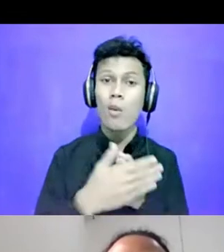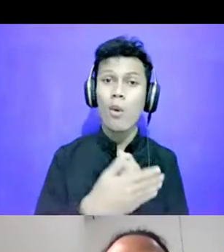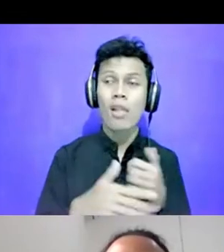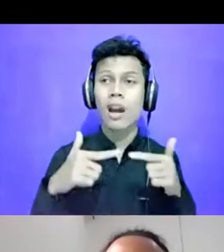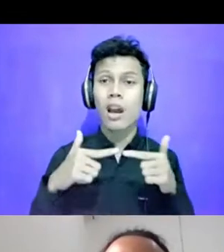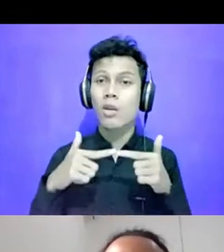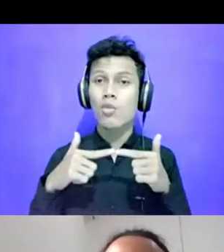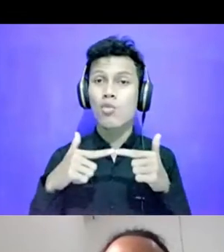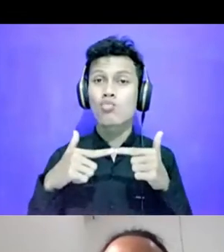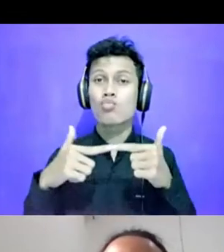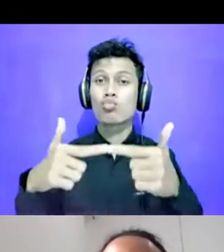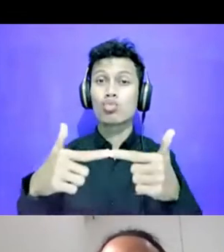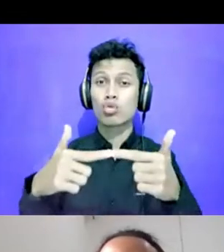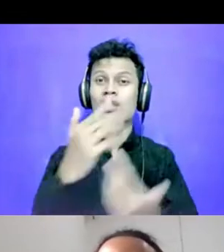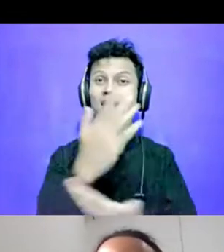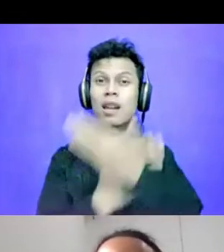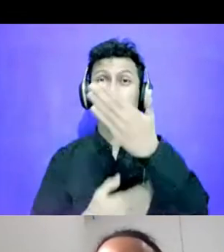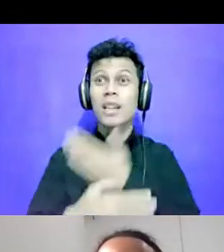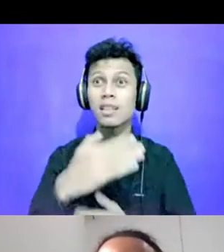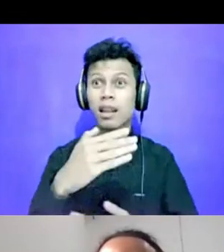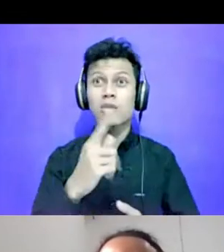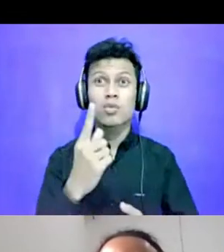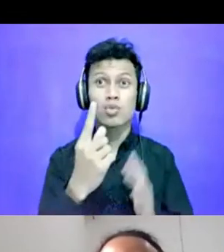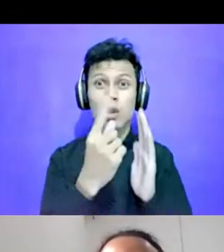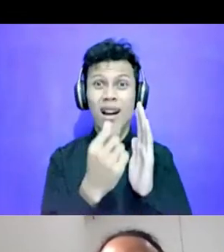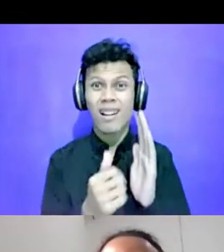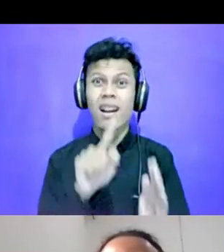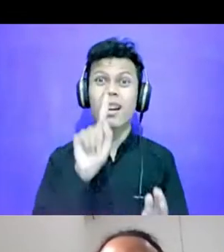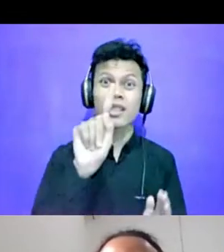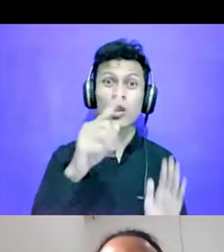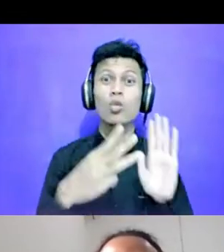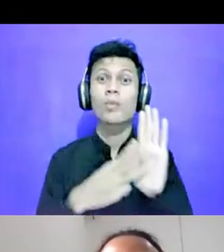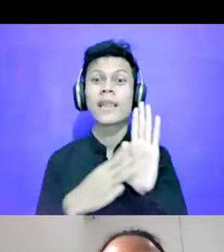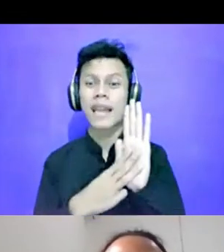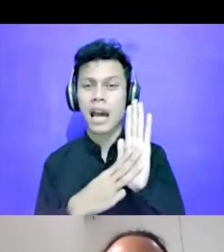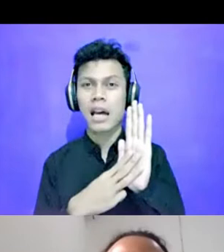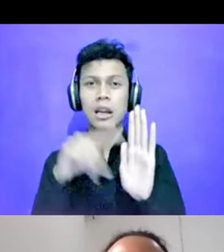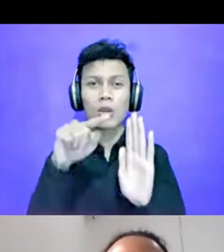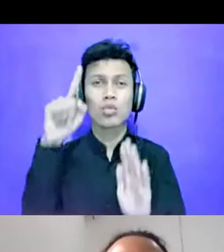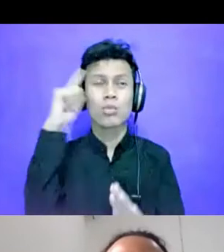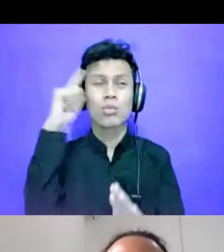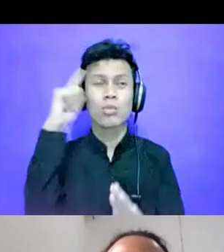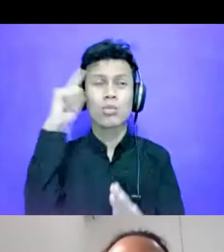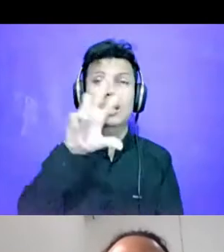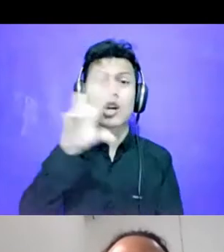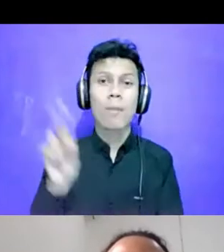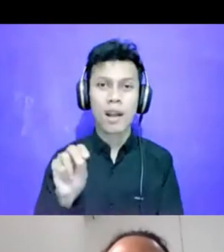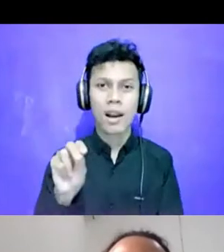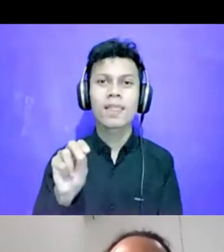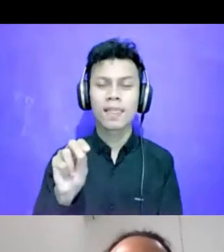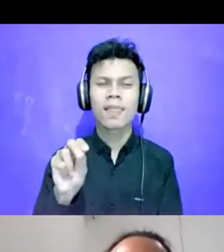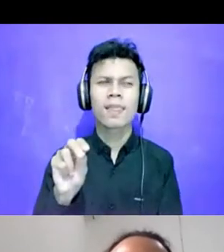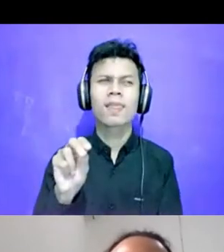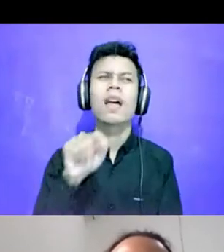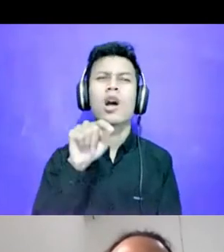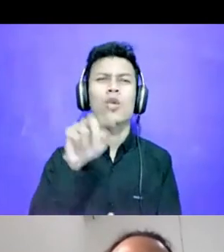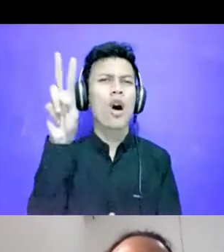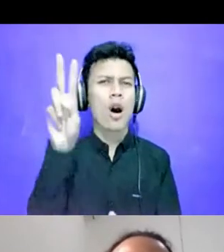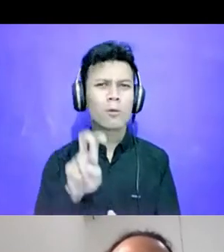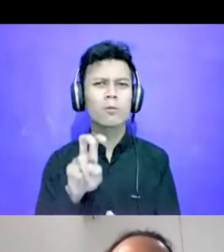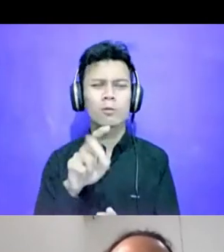1 miliar. Ini untuk di pemerintah Jawa Barat. Nah, ini juga perlu